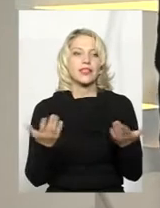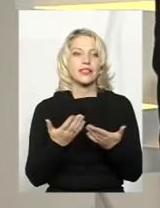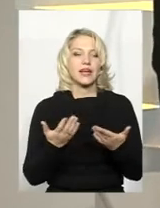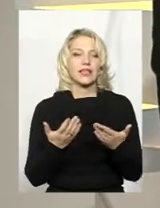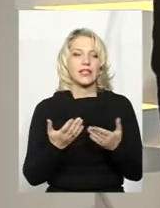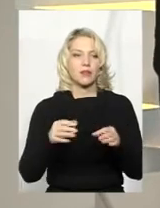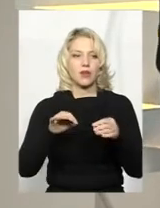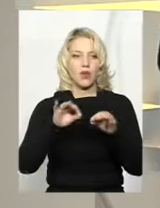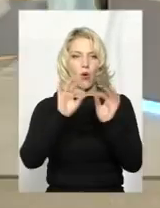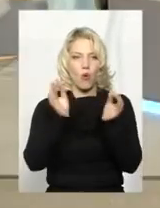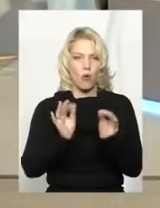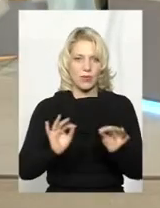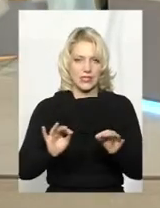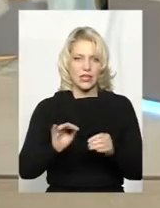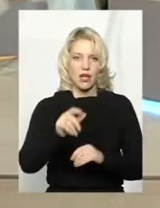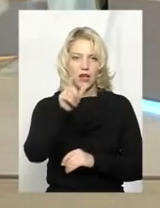хмельницького волонтера.